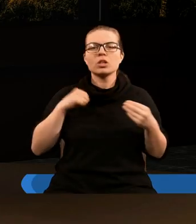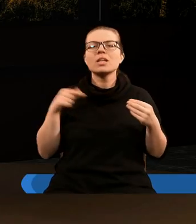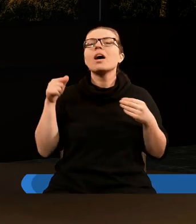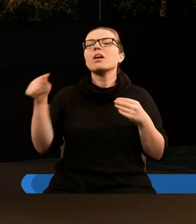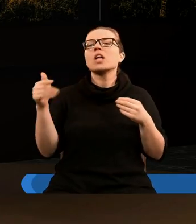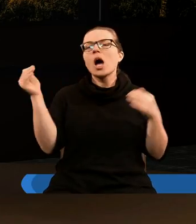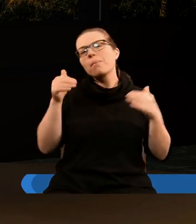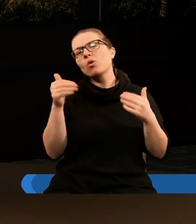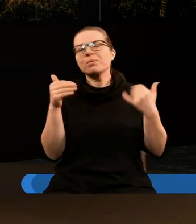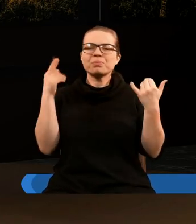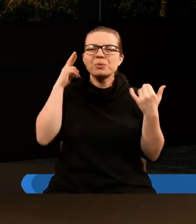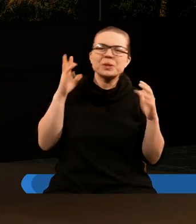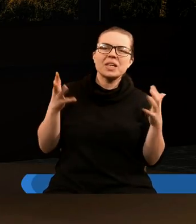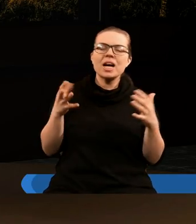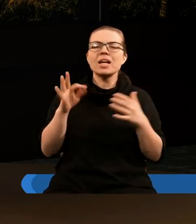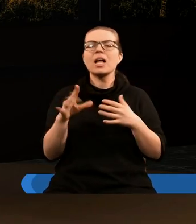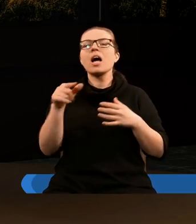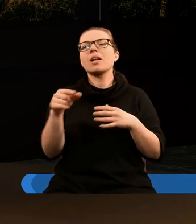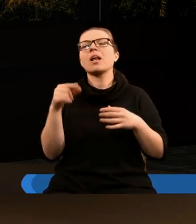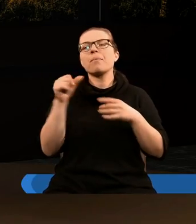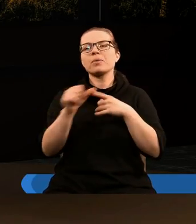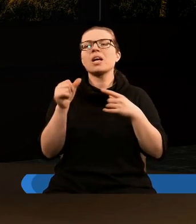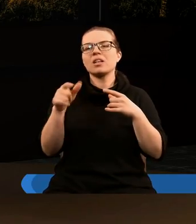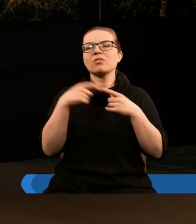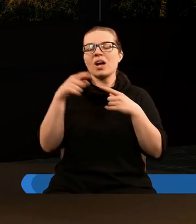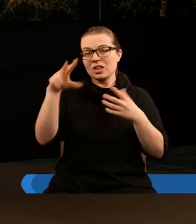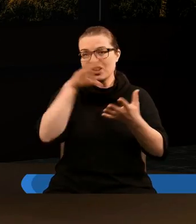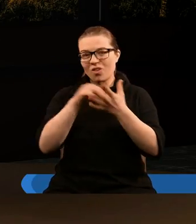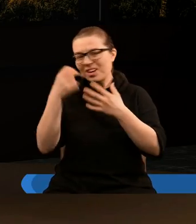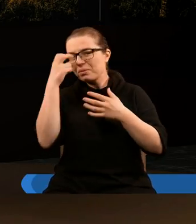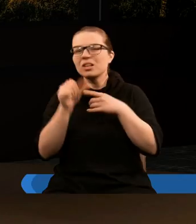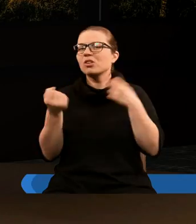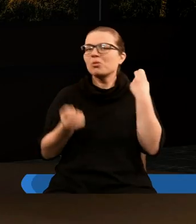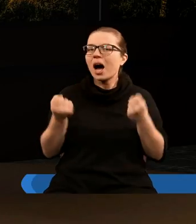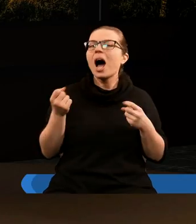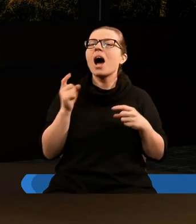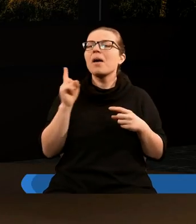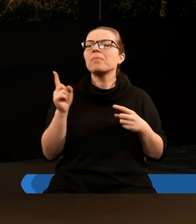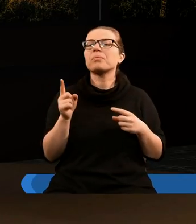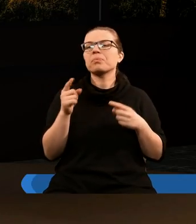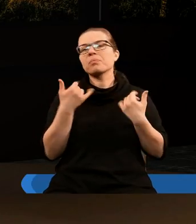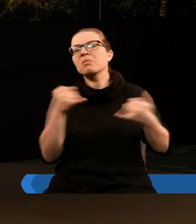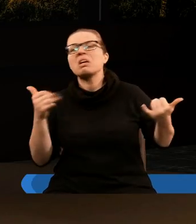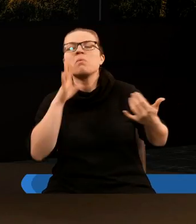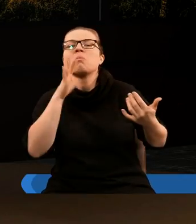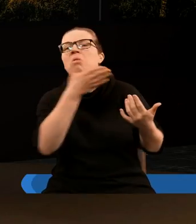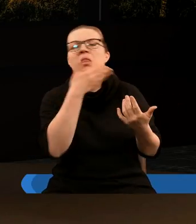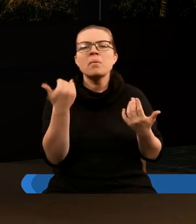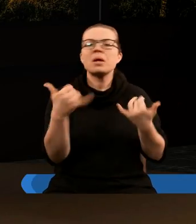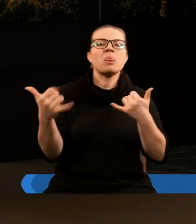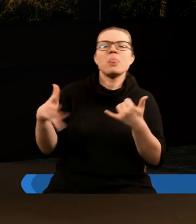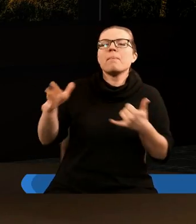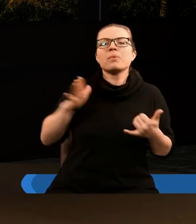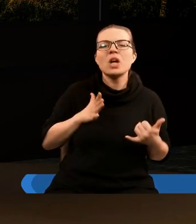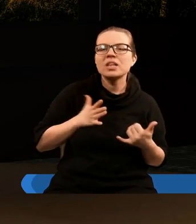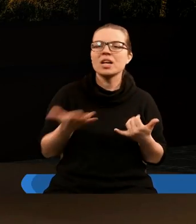Można to zrozumieć tak, że jest to pieśń opisująca właśnie te doświadczenia, których inni nie mieli, inni